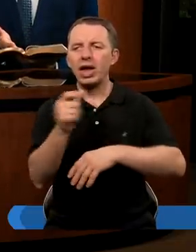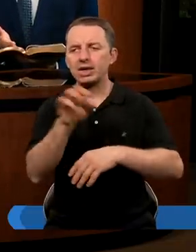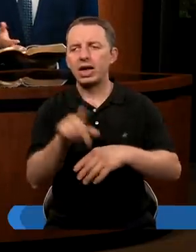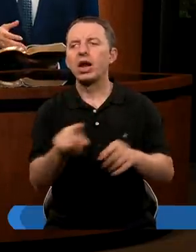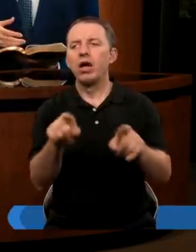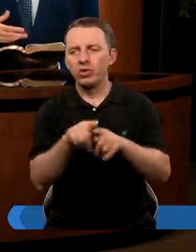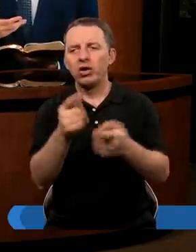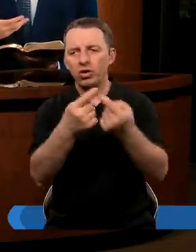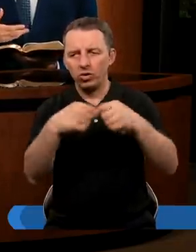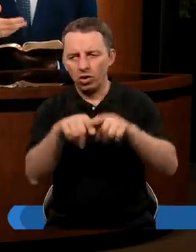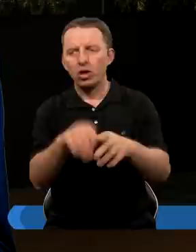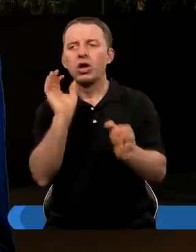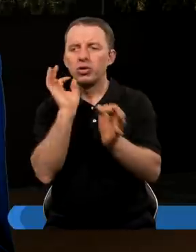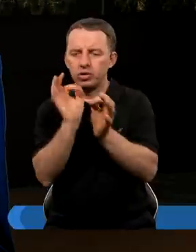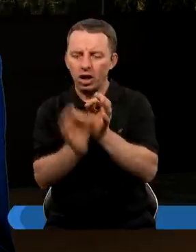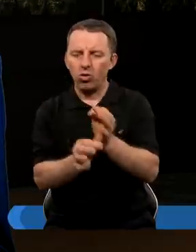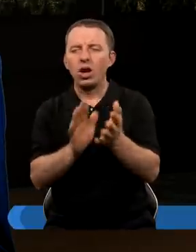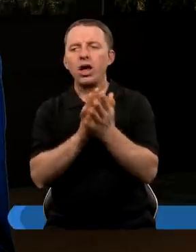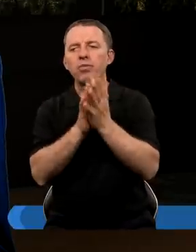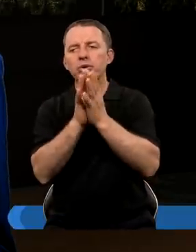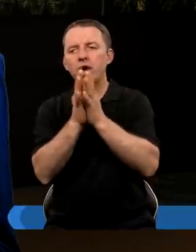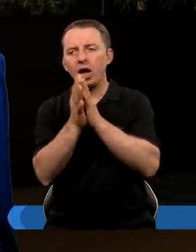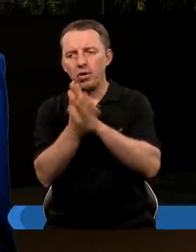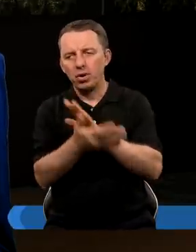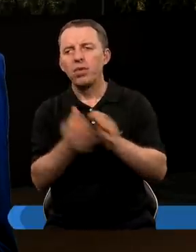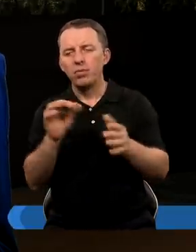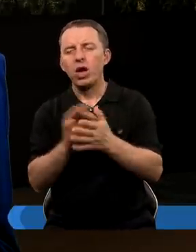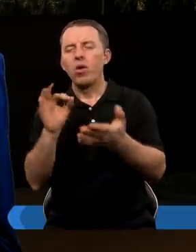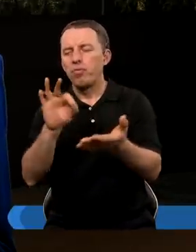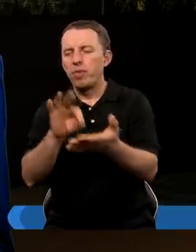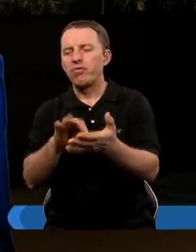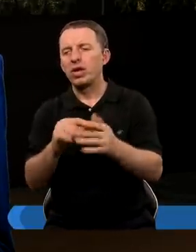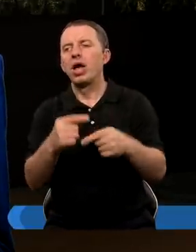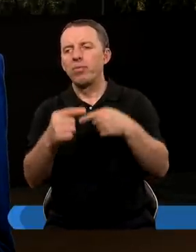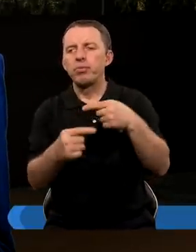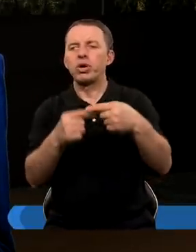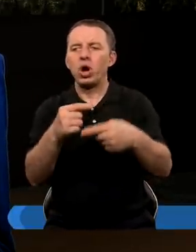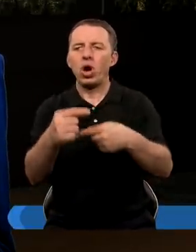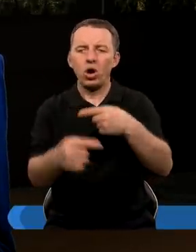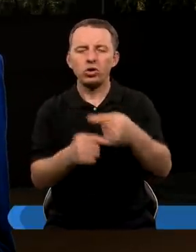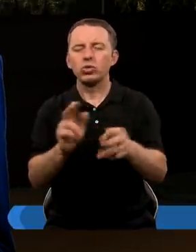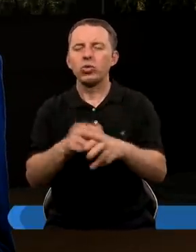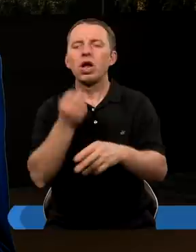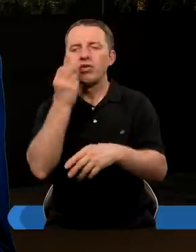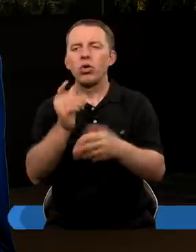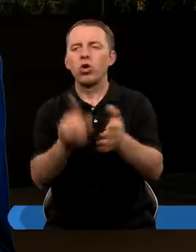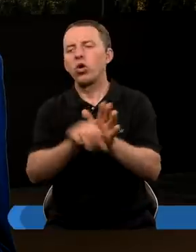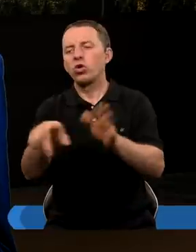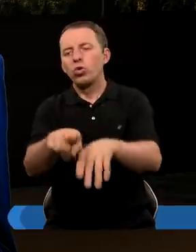momencie akurat dokonała się w nim szczególna przemiana. Chociaż to był też pewien proces, który trwał już od dłuższego czasu.